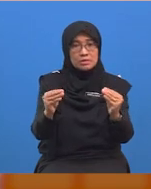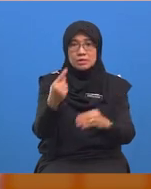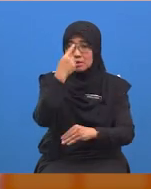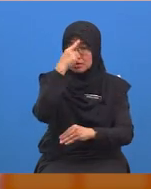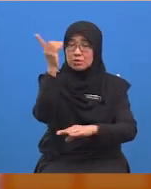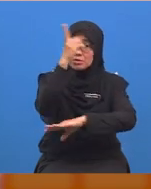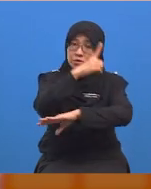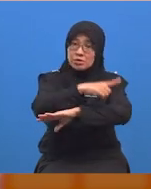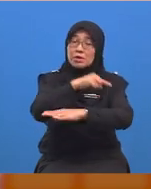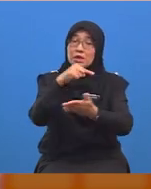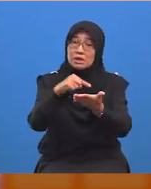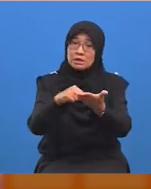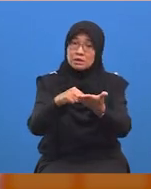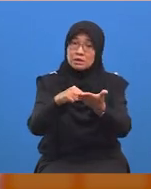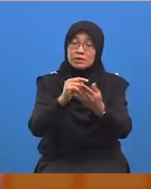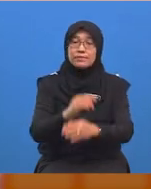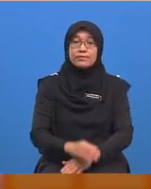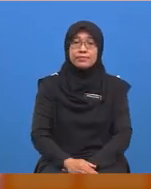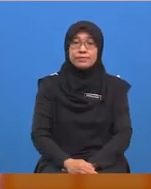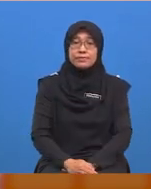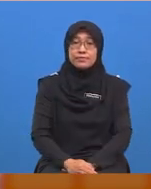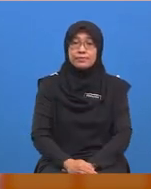pembelajaran kita pada hari ini.